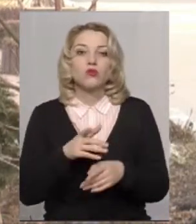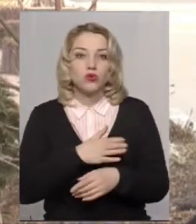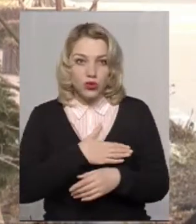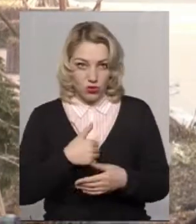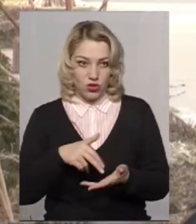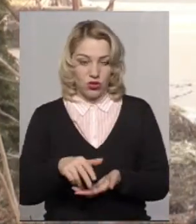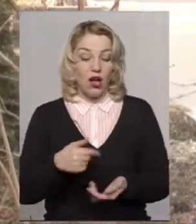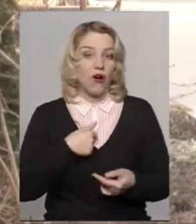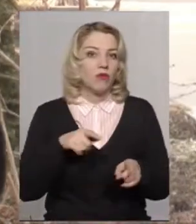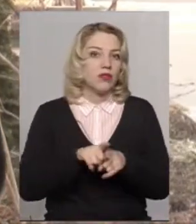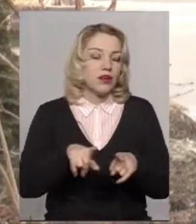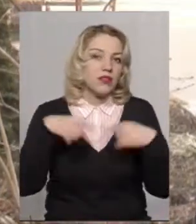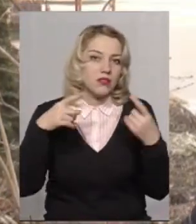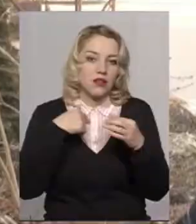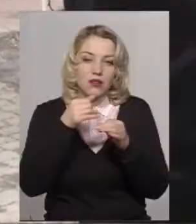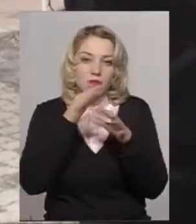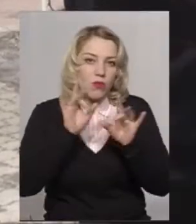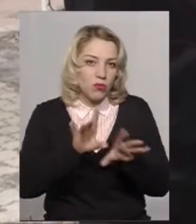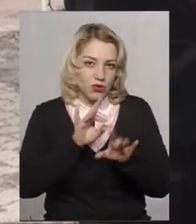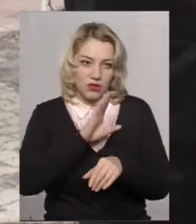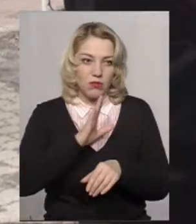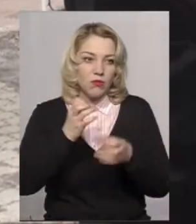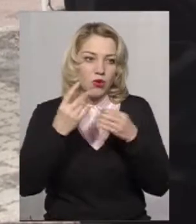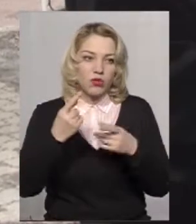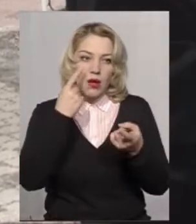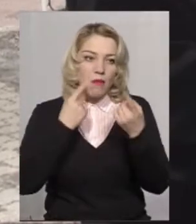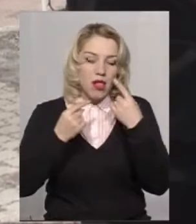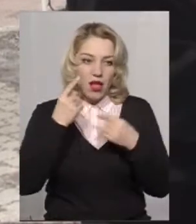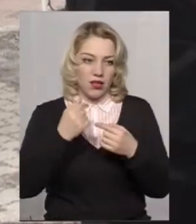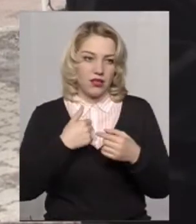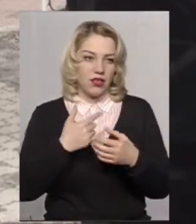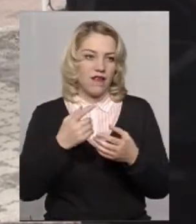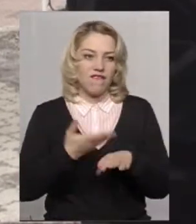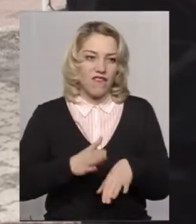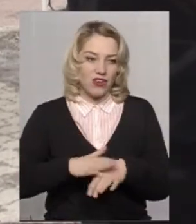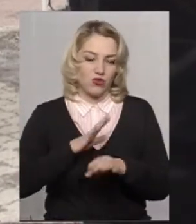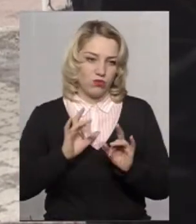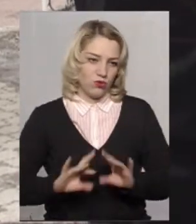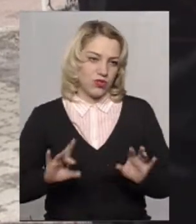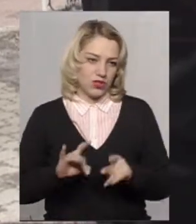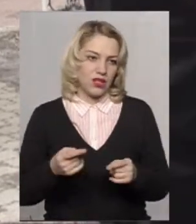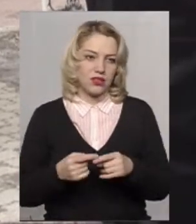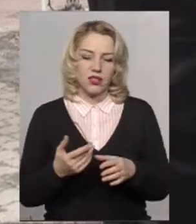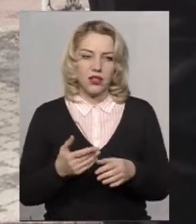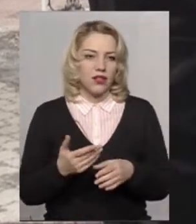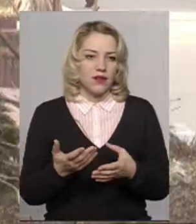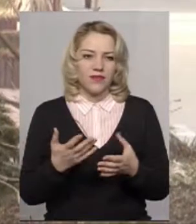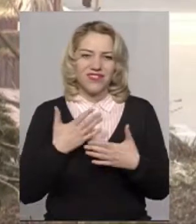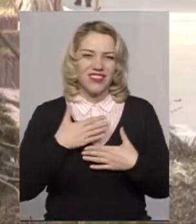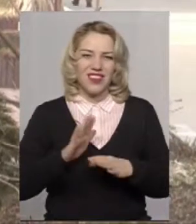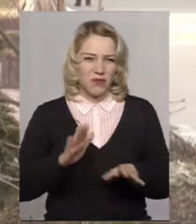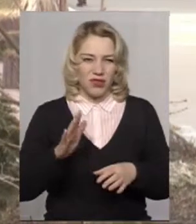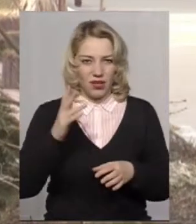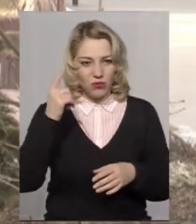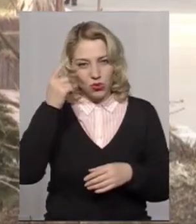в мене така істерика була, я не могла пояснити, мені просто хотілося плакати, і мені важко було навіть сказати. Тобто, абсолютно, ну, якісь неприємні думки